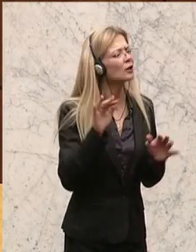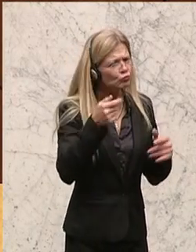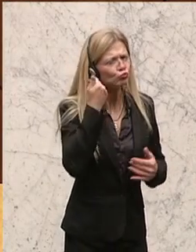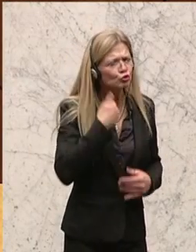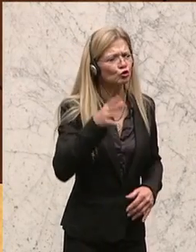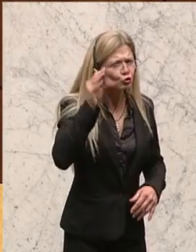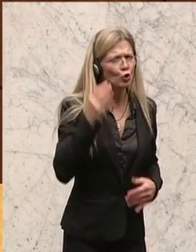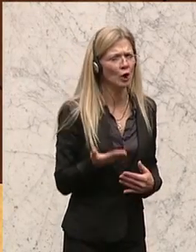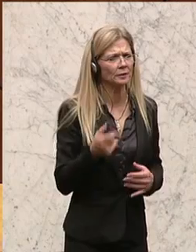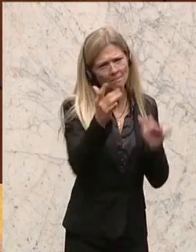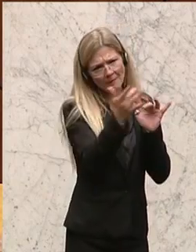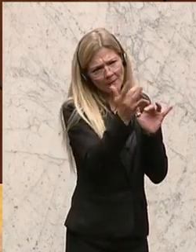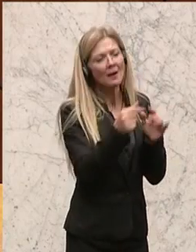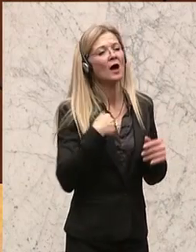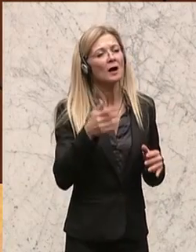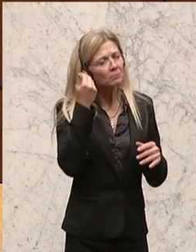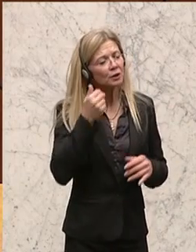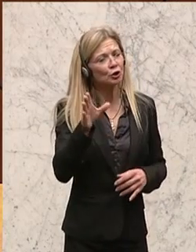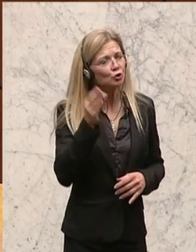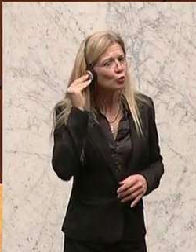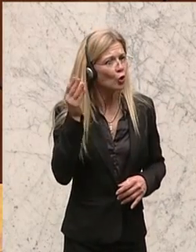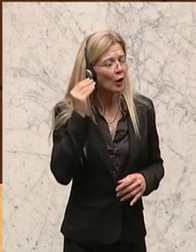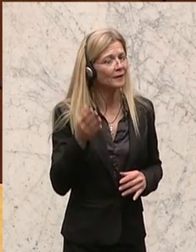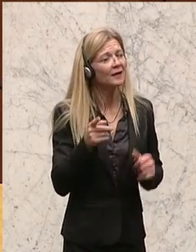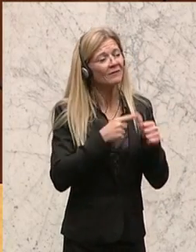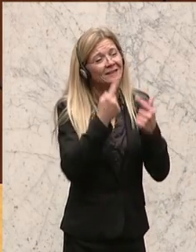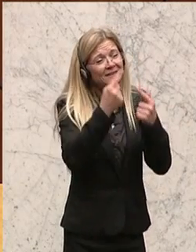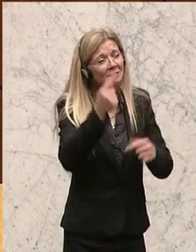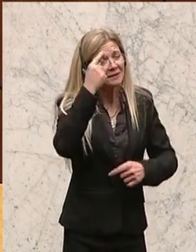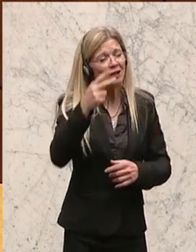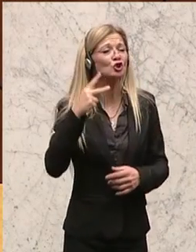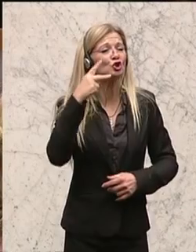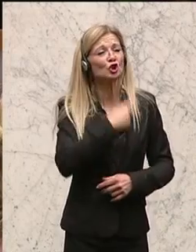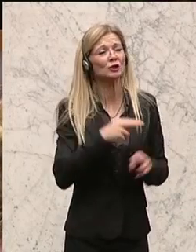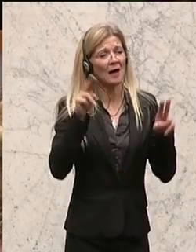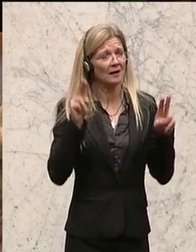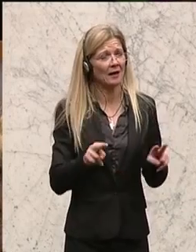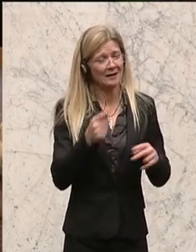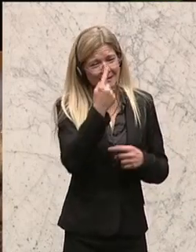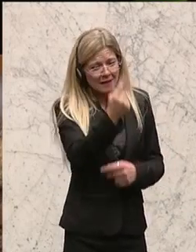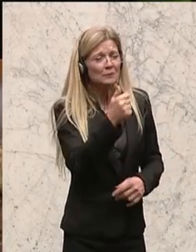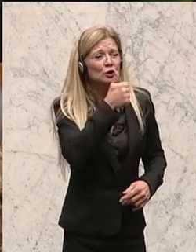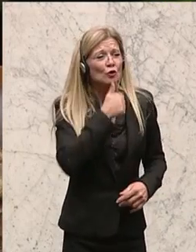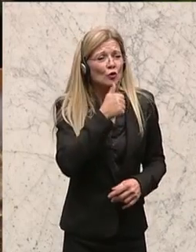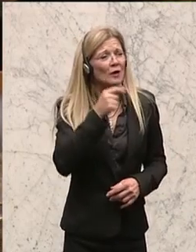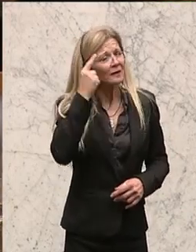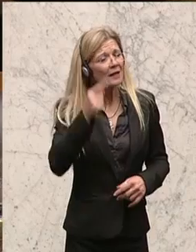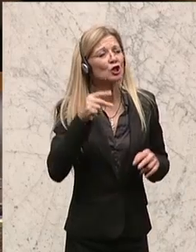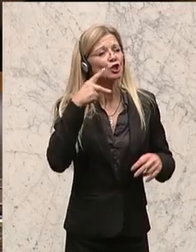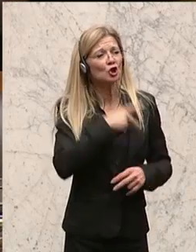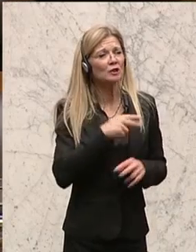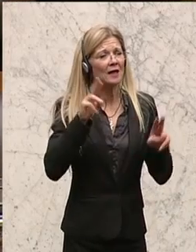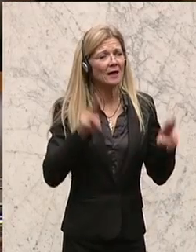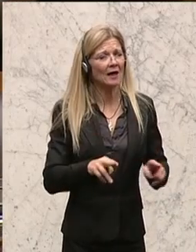Frau Schwendner, wenn Sie an soziale Gerechtigkeit denken, wenn Sie von den Grünen an soziale Gerechtigkeit denken,